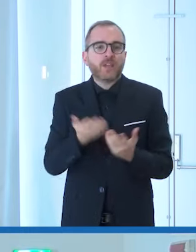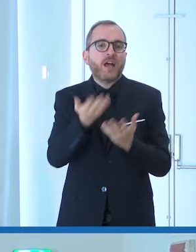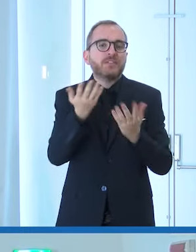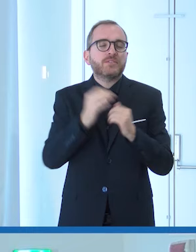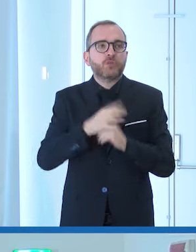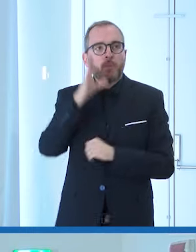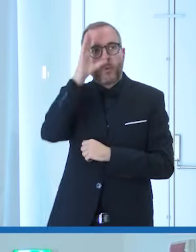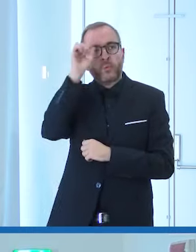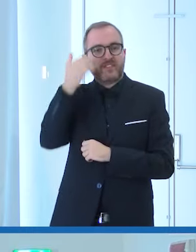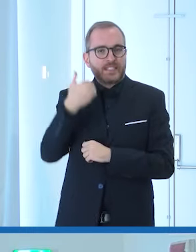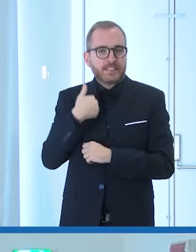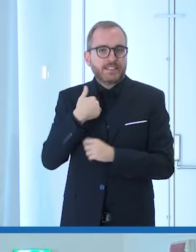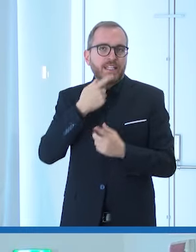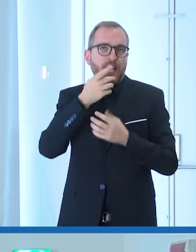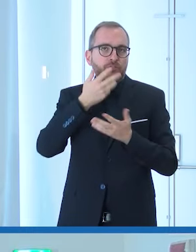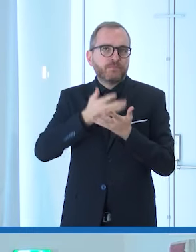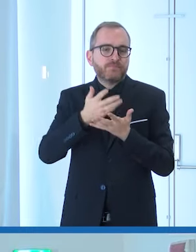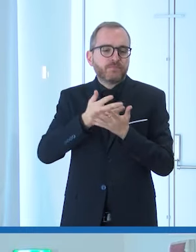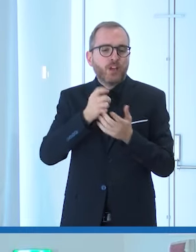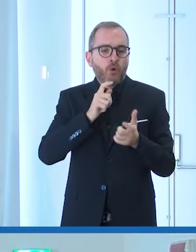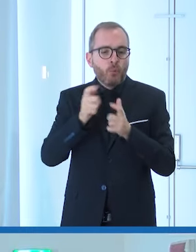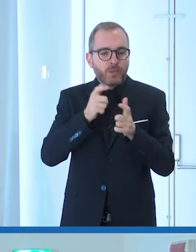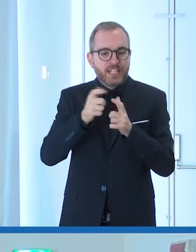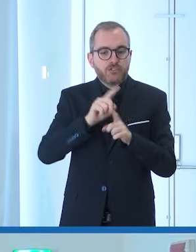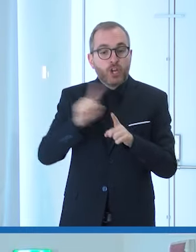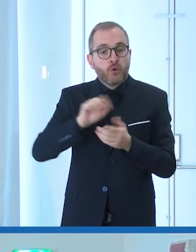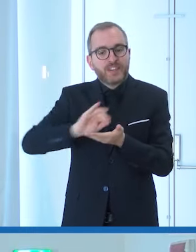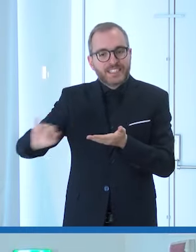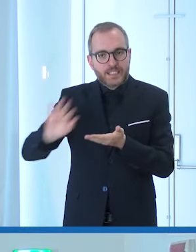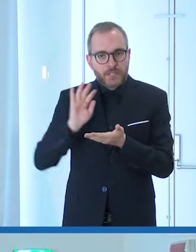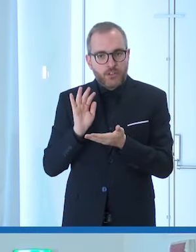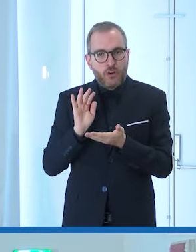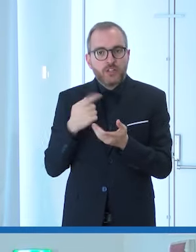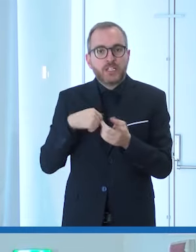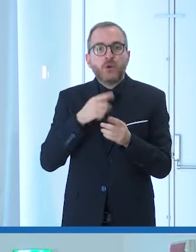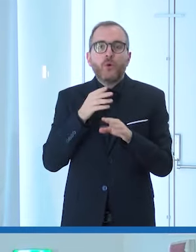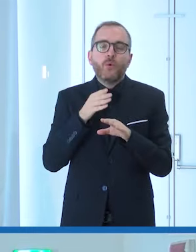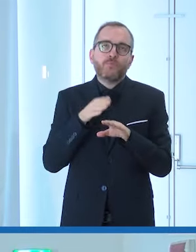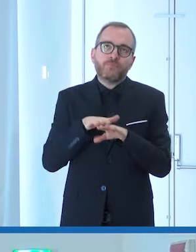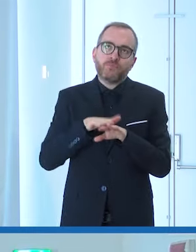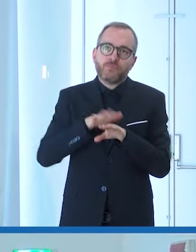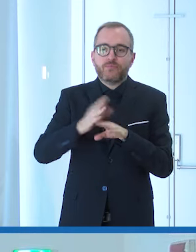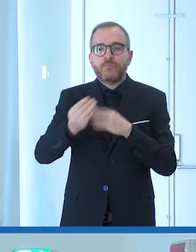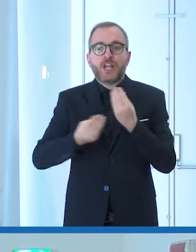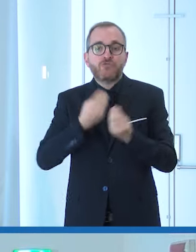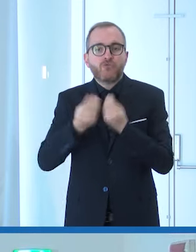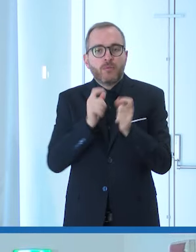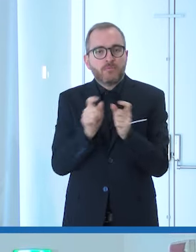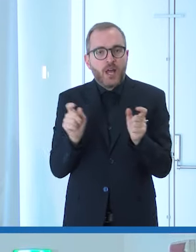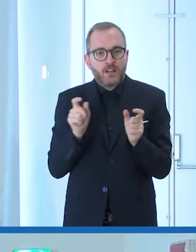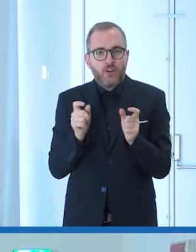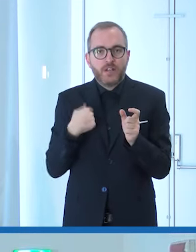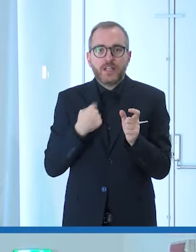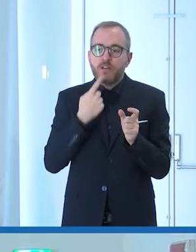racconto la comunicazione non discriminatoria uso un piccolo gioco di parole che è quello il